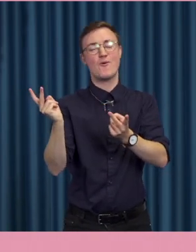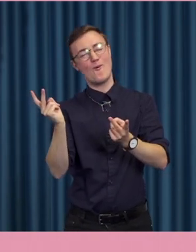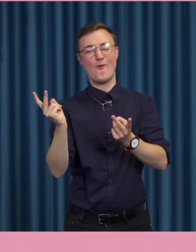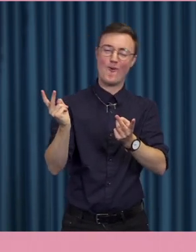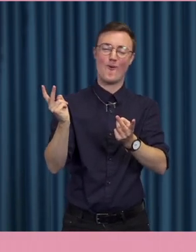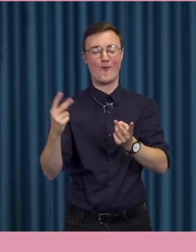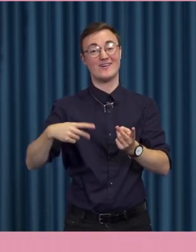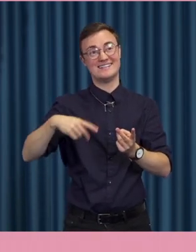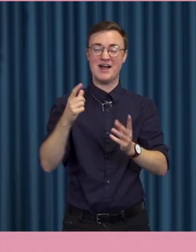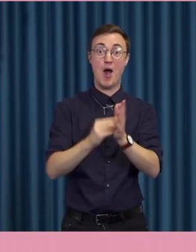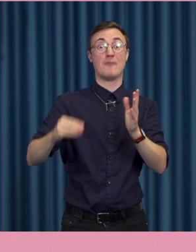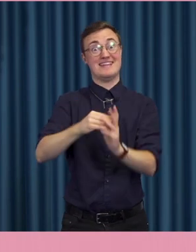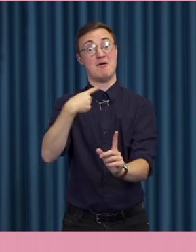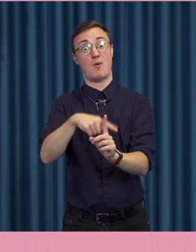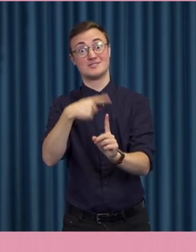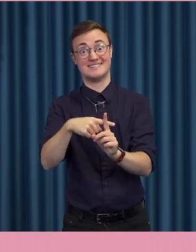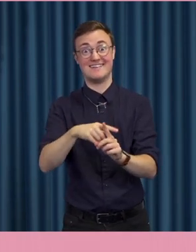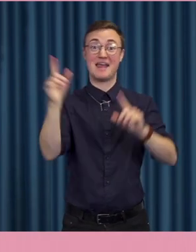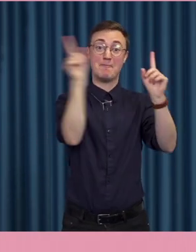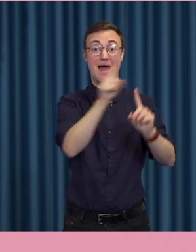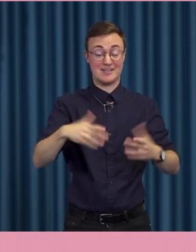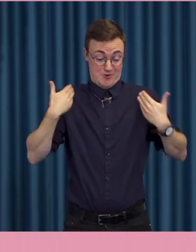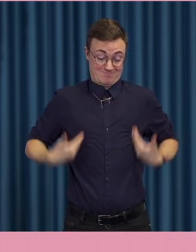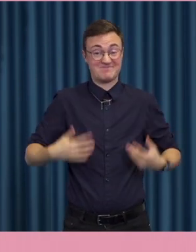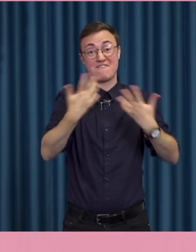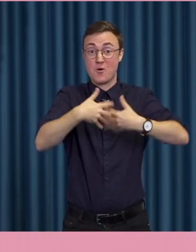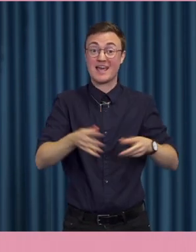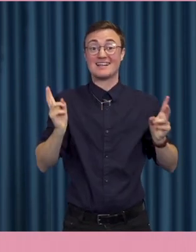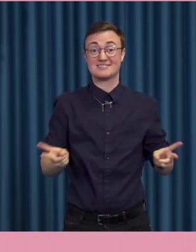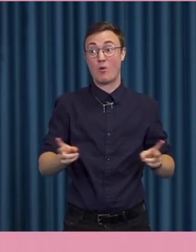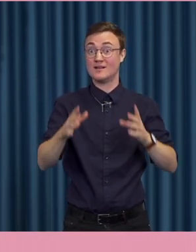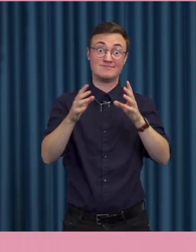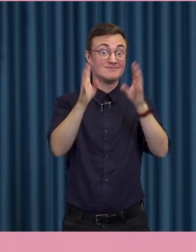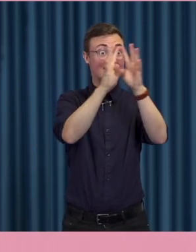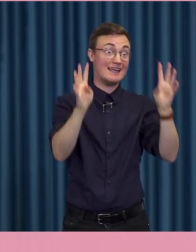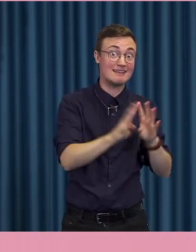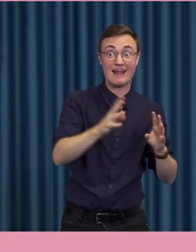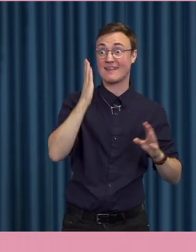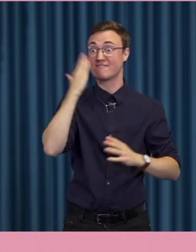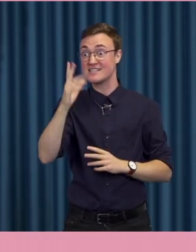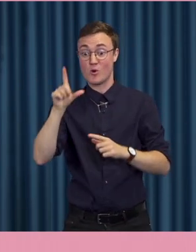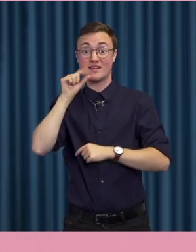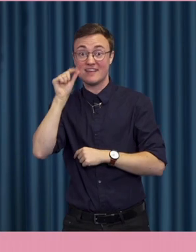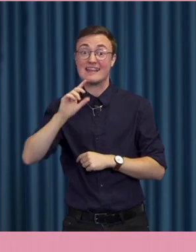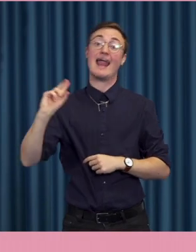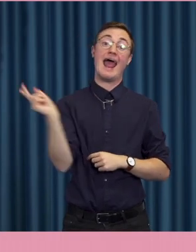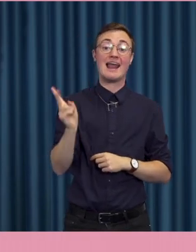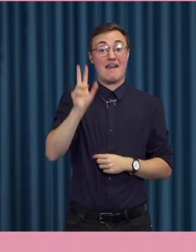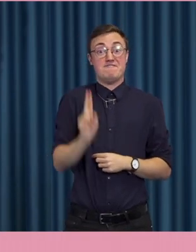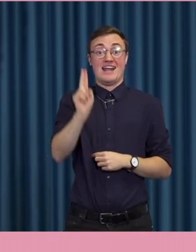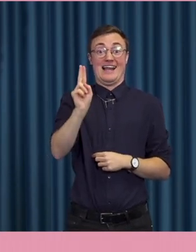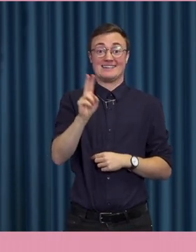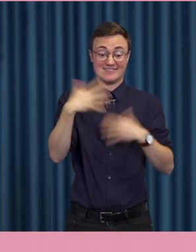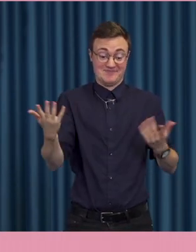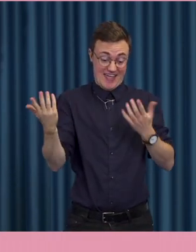Folk är folk, både nu och då, oavsett om man är på Facebook eller Twitter eller i verkligheten.